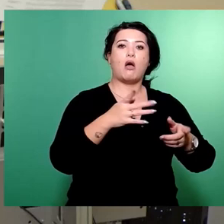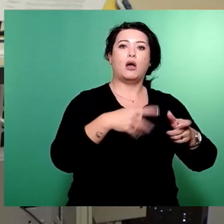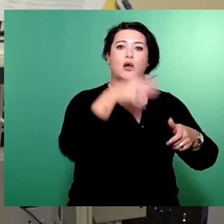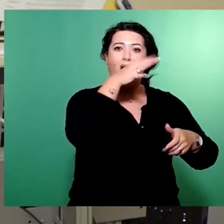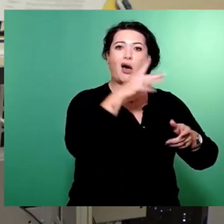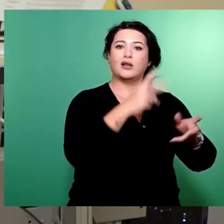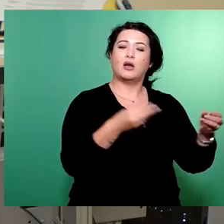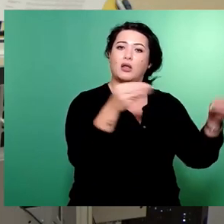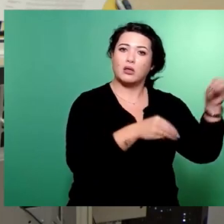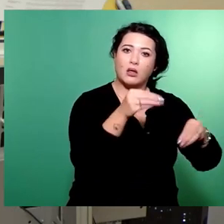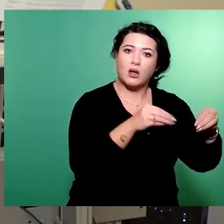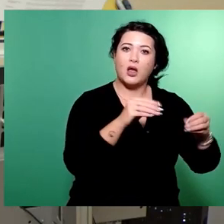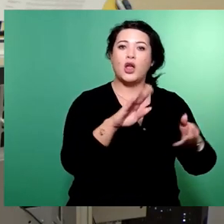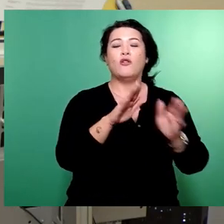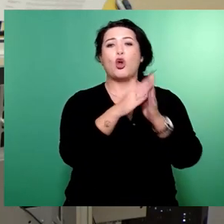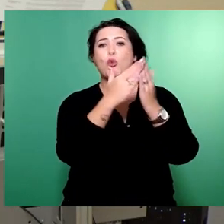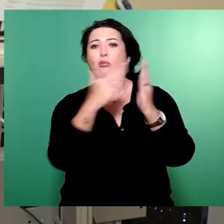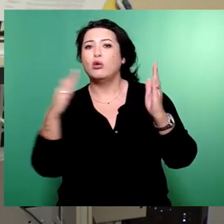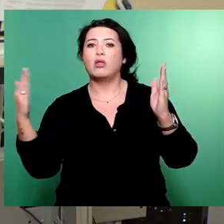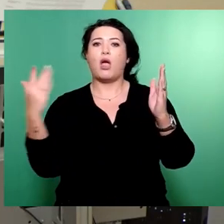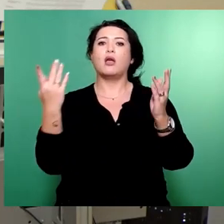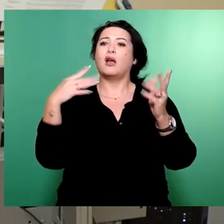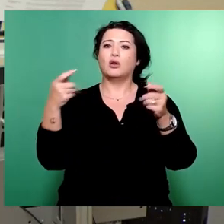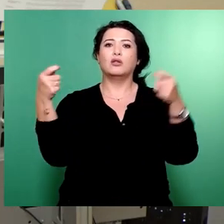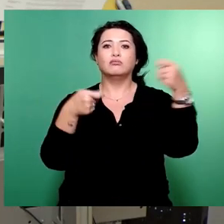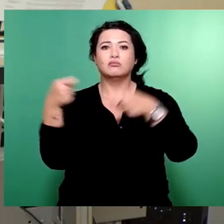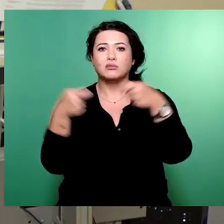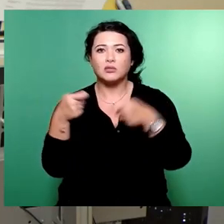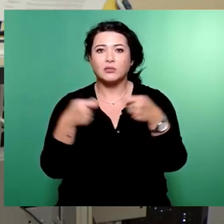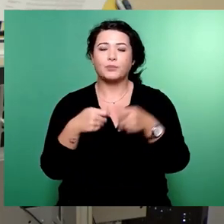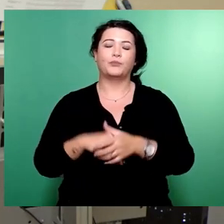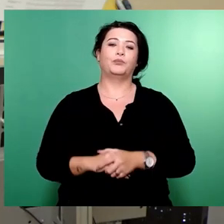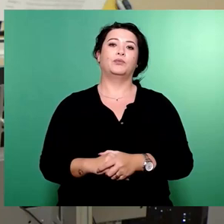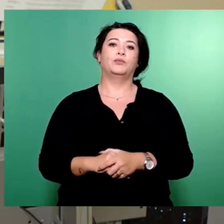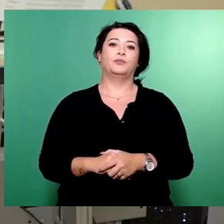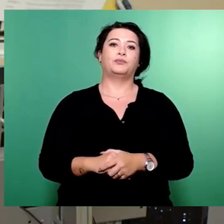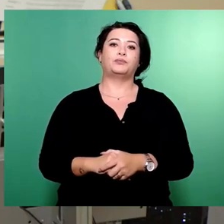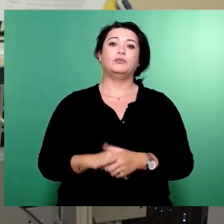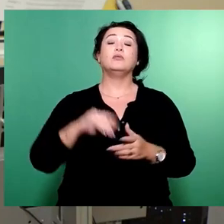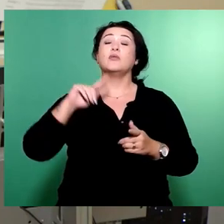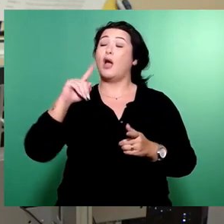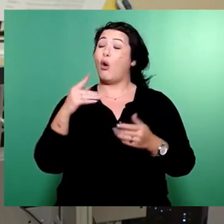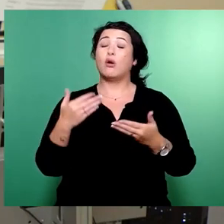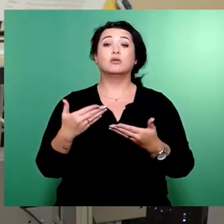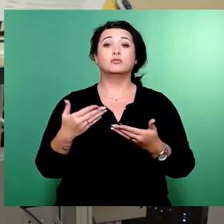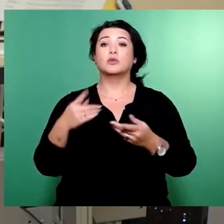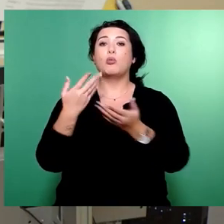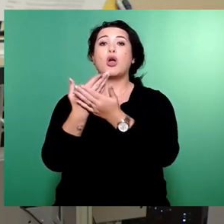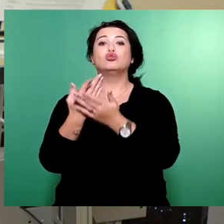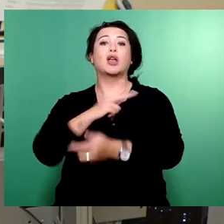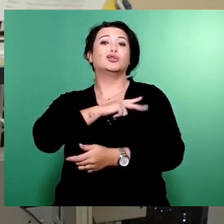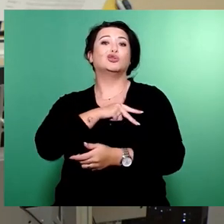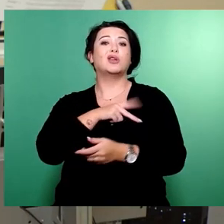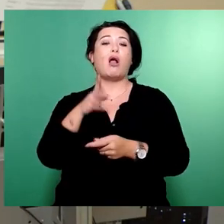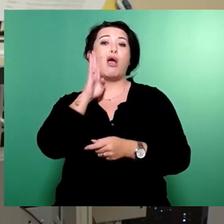haben Geld für die Bibliotheken erkämpft, statt zu schluss. Das gilt auch für den sozialen Wohnungsbau, in den